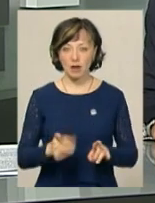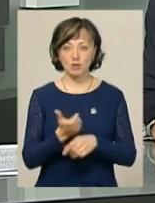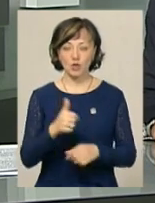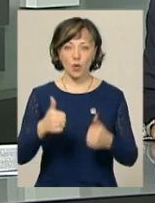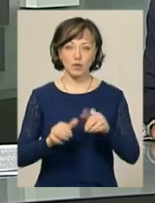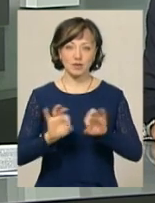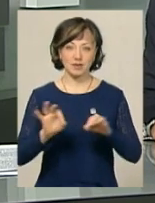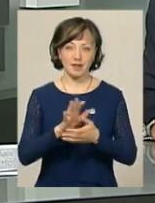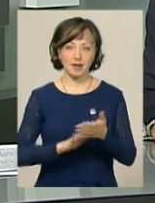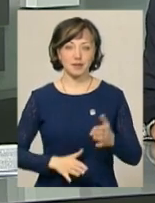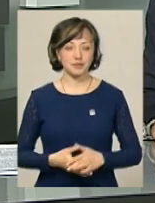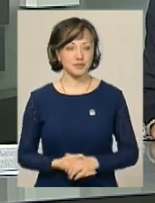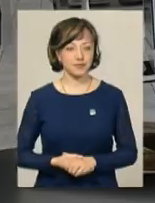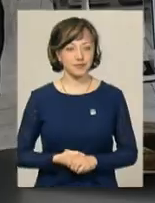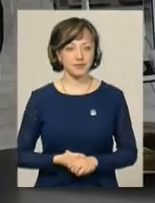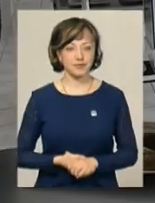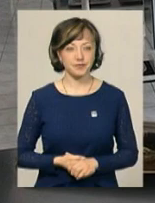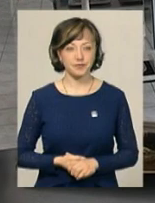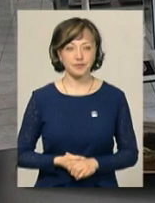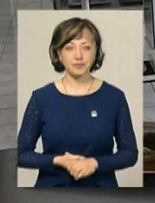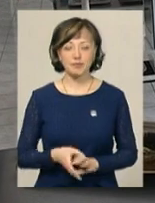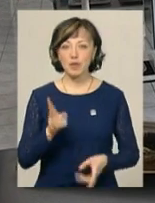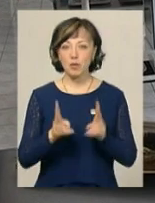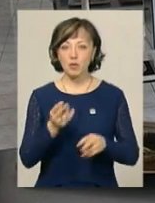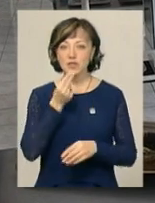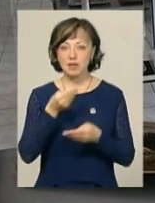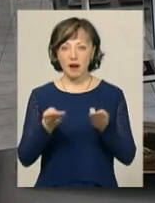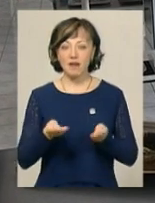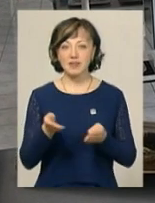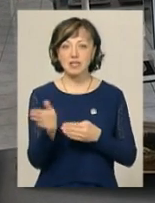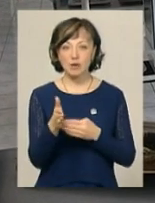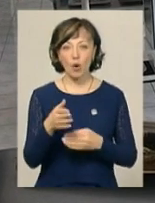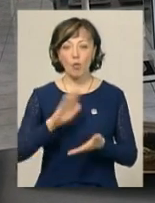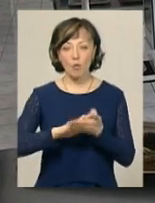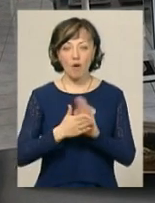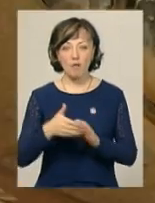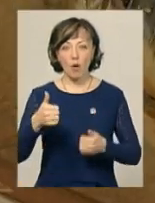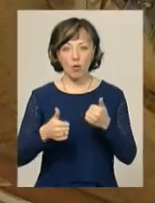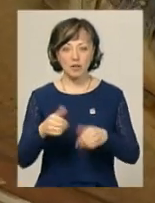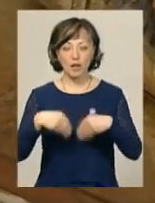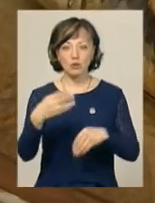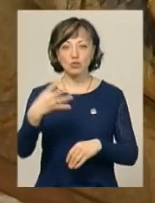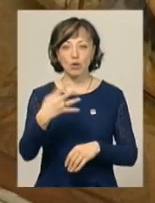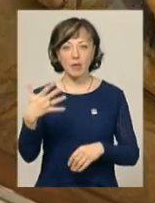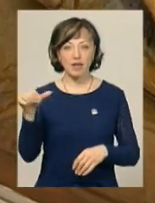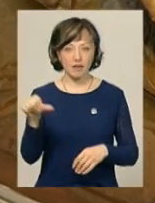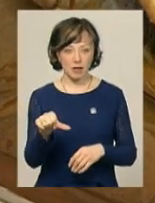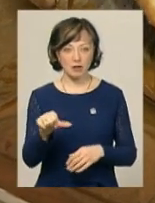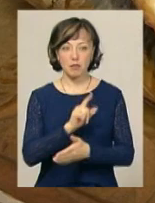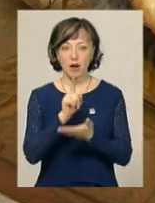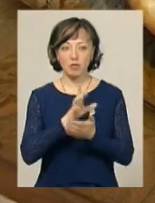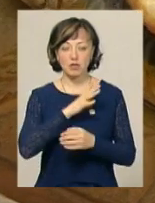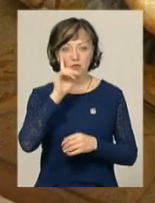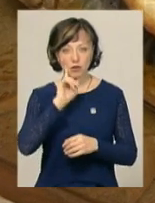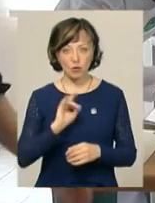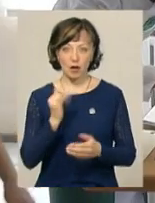про конкурс розкаже Юрій Курочка. На приготування страви з риби за умовами конкурсу майбутнім кухарям дають 45 хвилин. Вона має бути